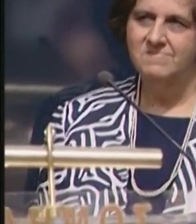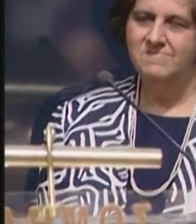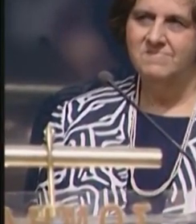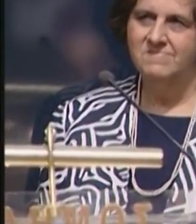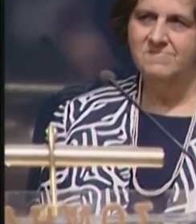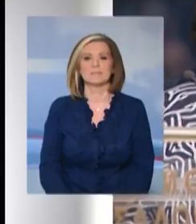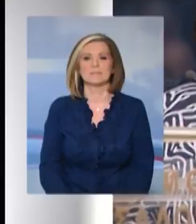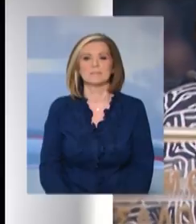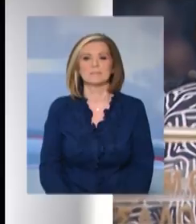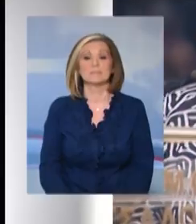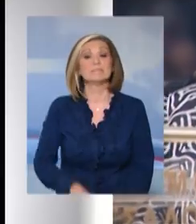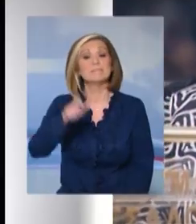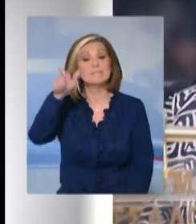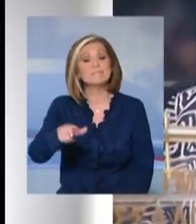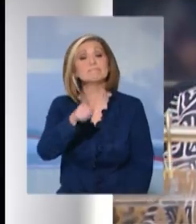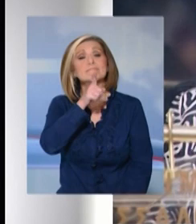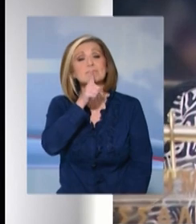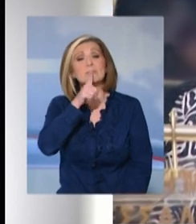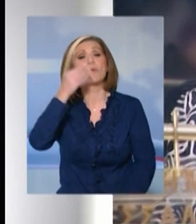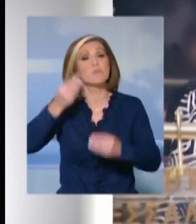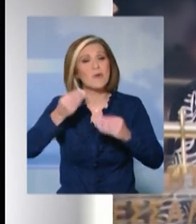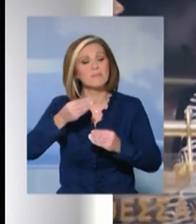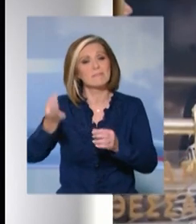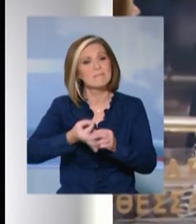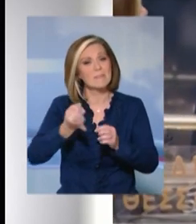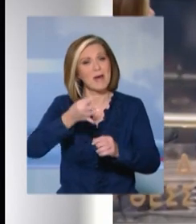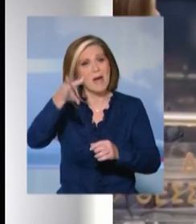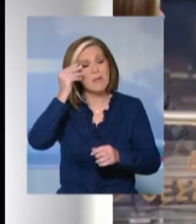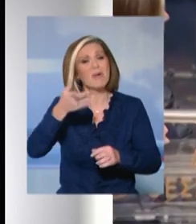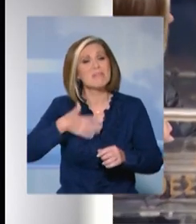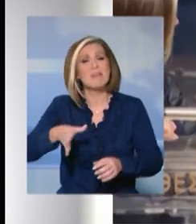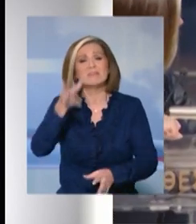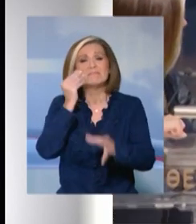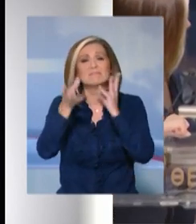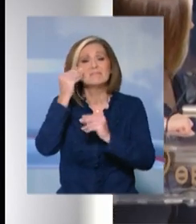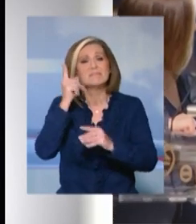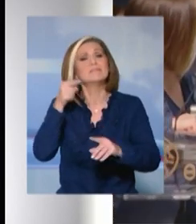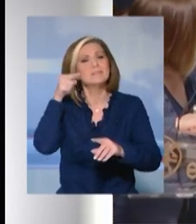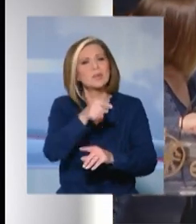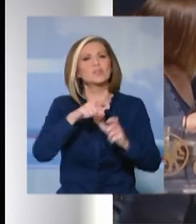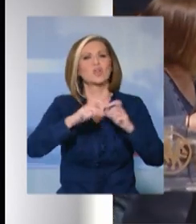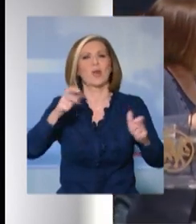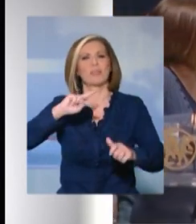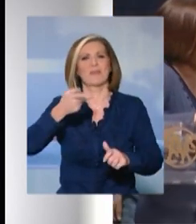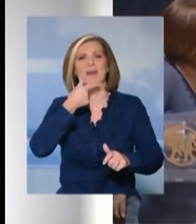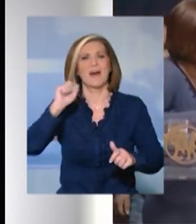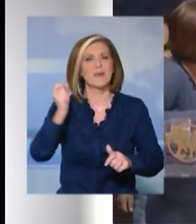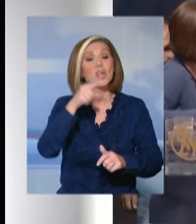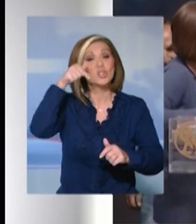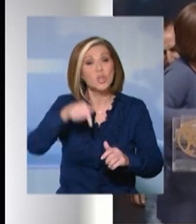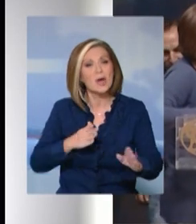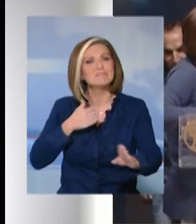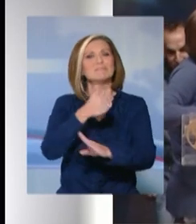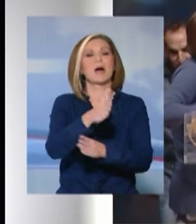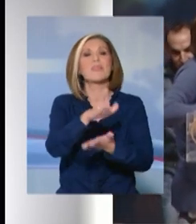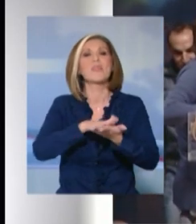και οικονομικό της περιβάλλον. Έμαθε εραπτική, αλλά η δίψα της διαμόρφωση την οδήγησε στο Σχολείο Δεύτερης Ευκαιρίας και τώρα στη Θεολογική Σχολή του